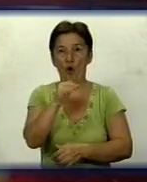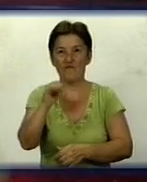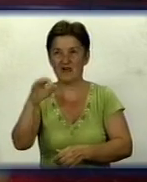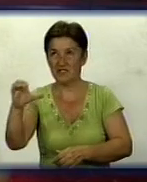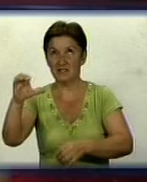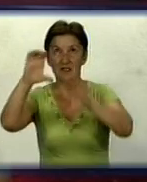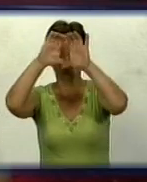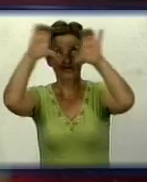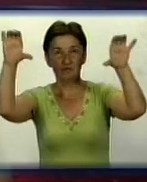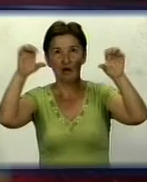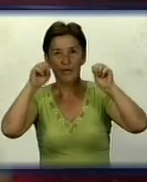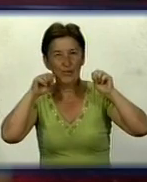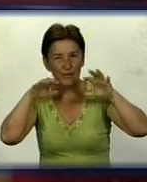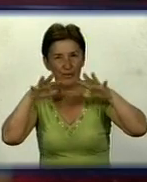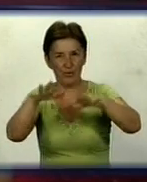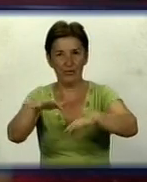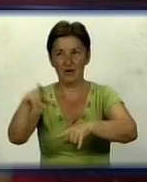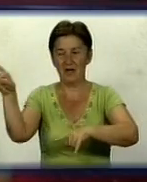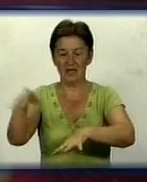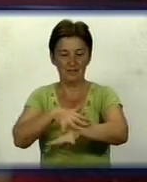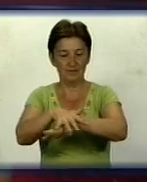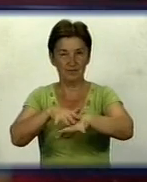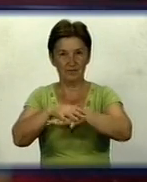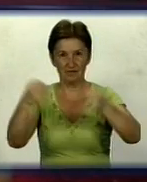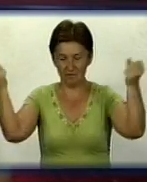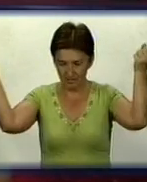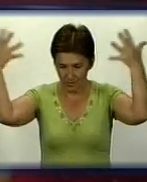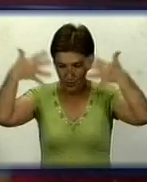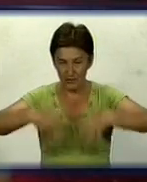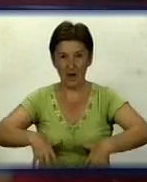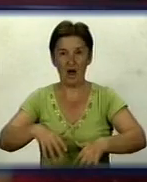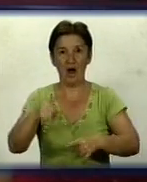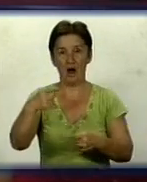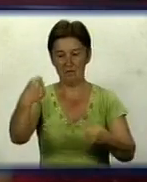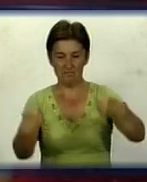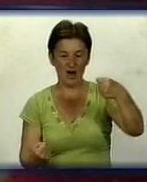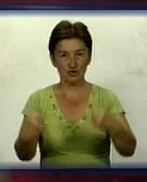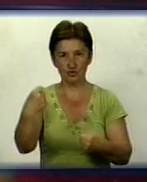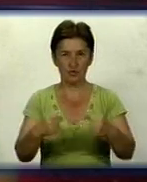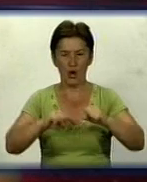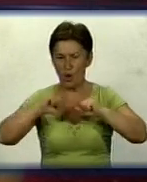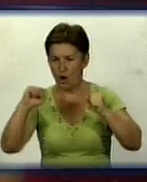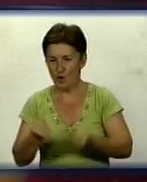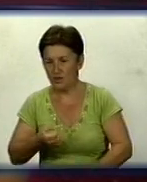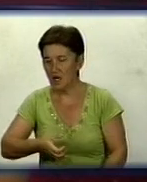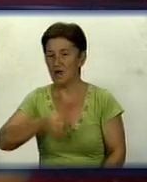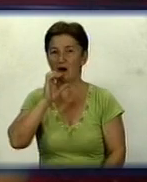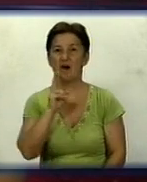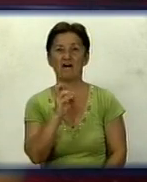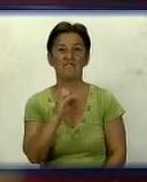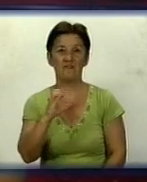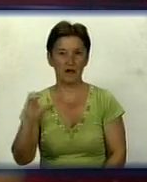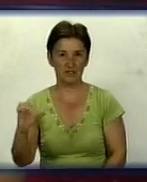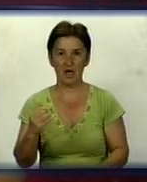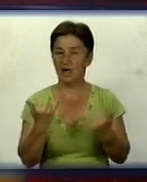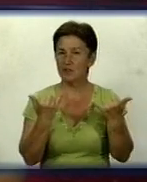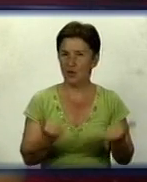ринках продавці поливаються водою, електромонтажники п'ють гарячий чай, а водії маршруток – холодний квас. Сьогоднішня температура хоч і найвища